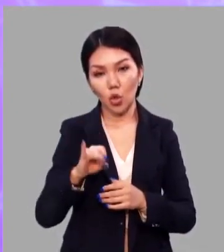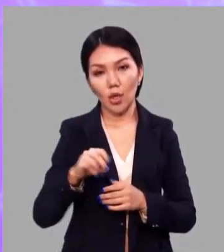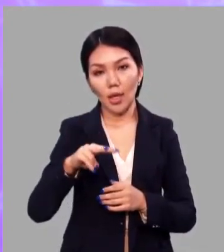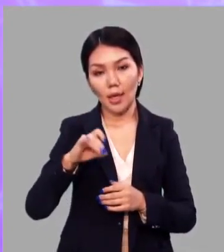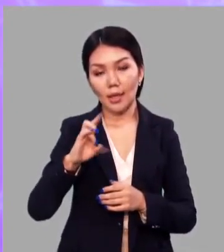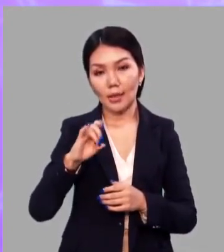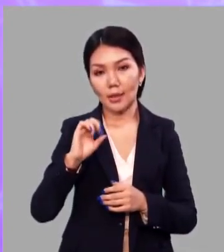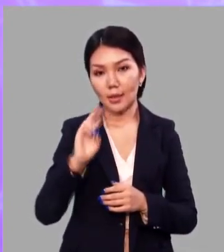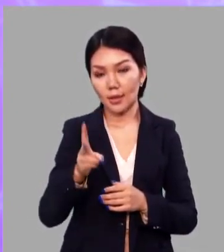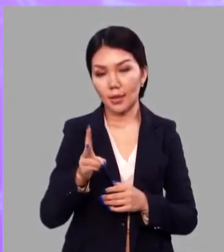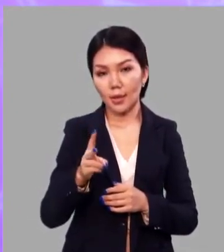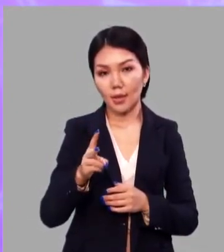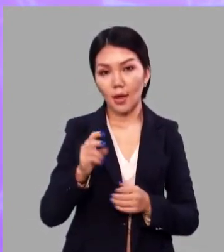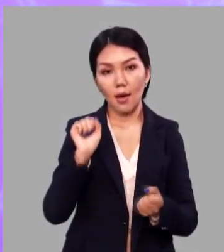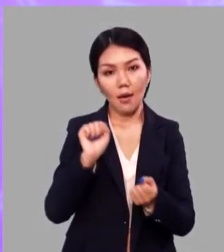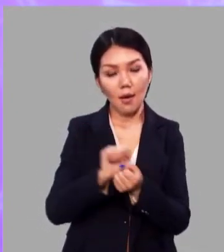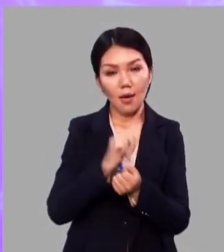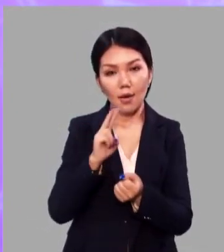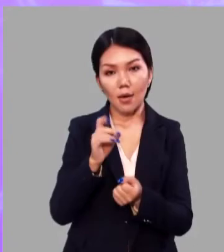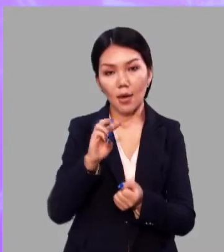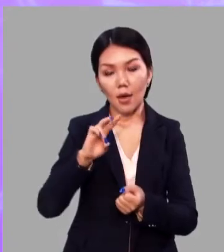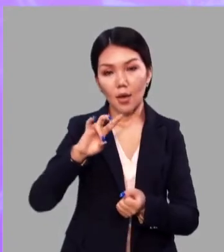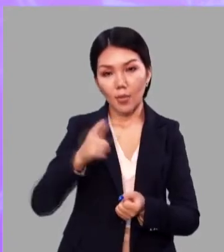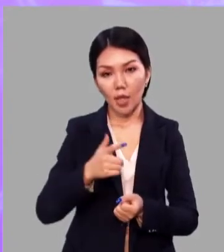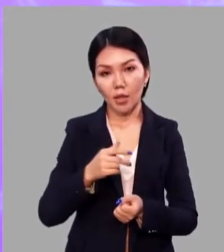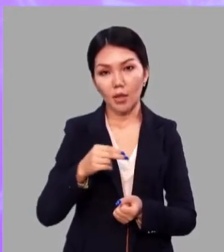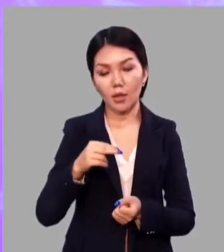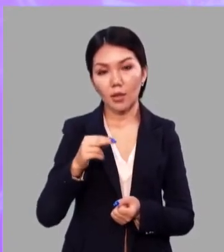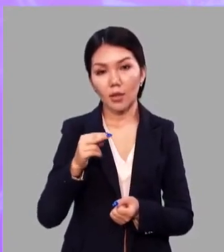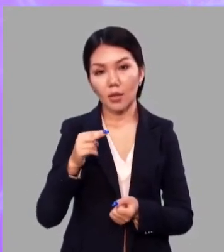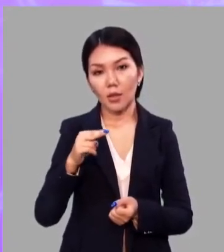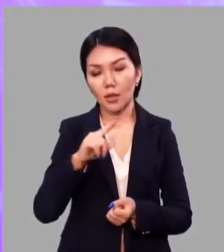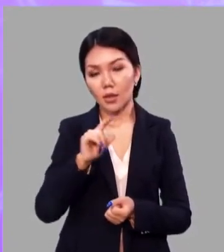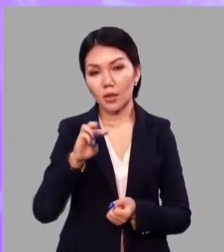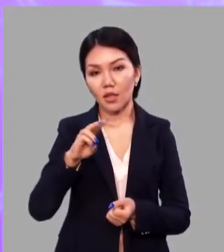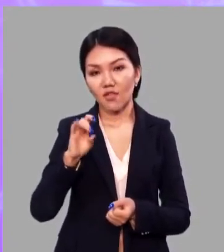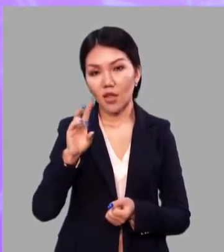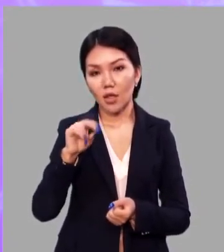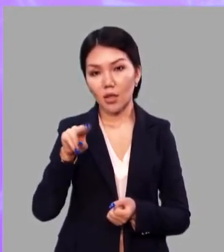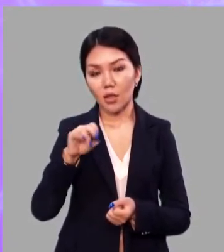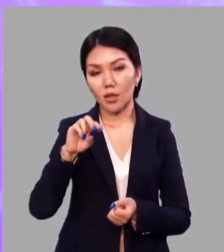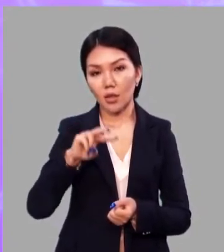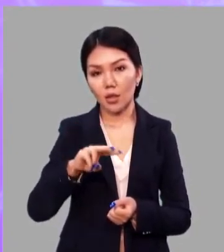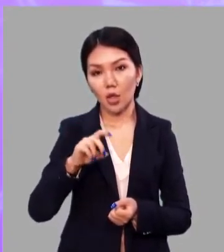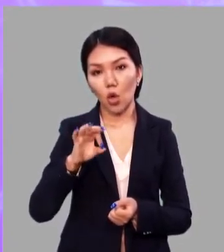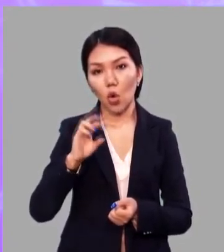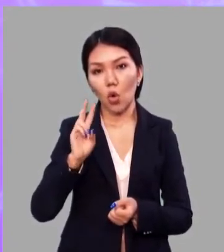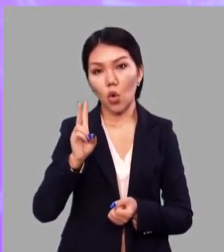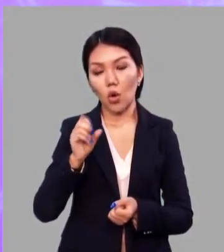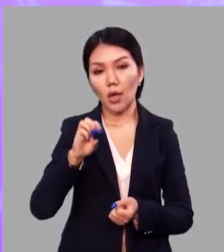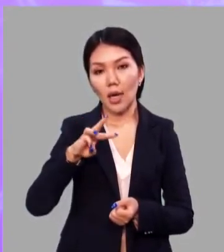подлесок. Камень, каменный, затвердел, окаменел.